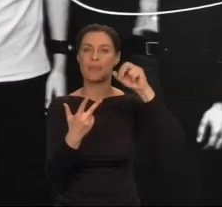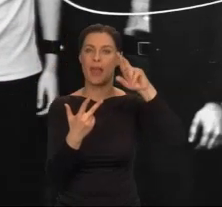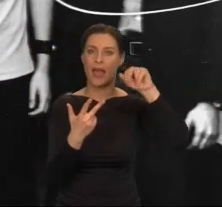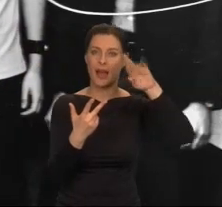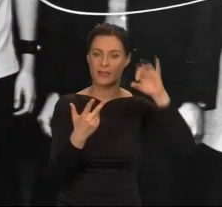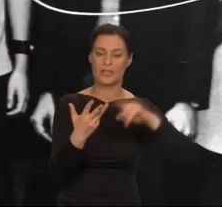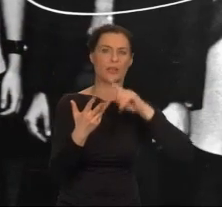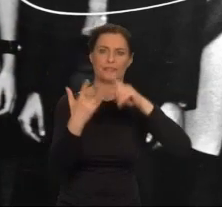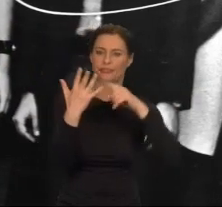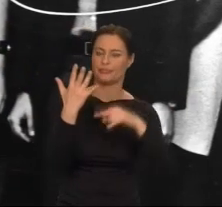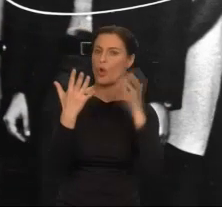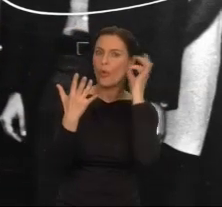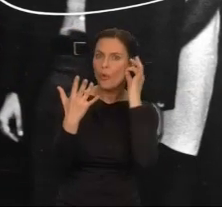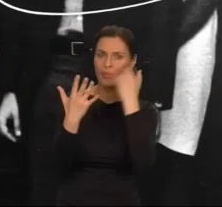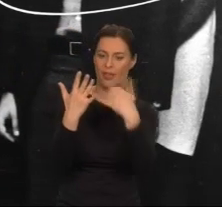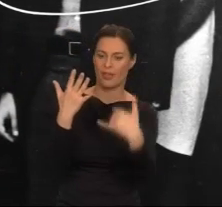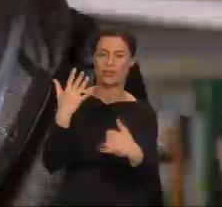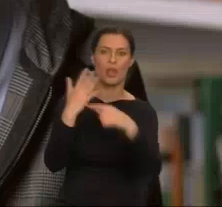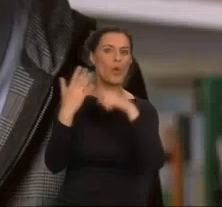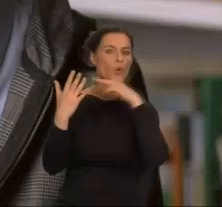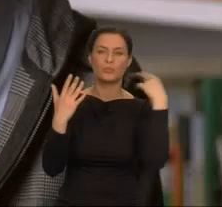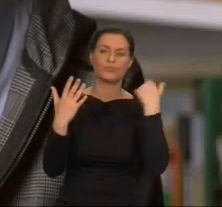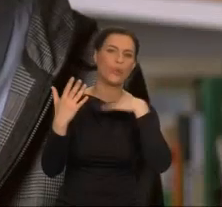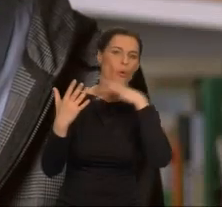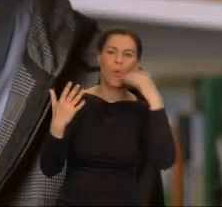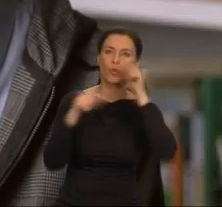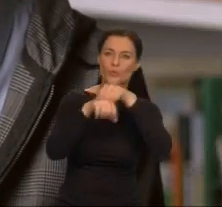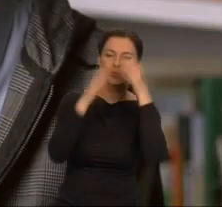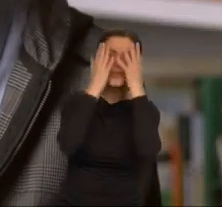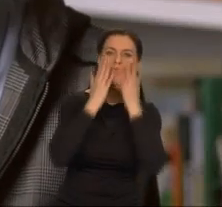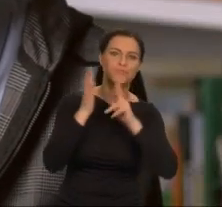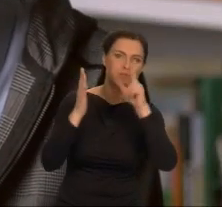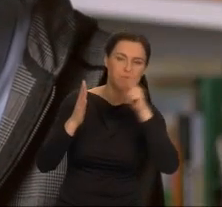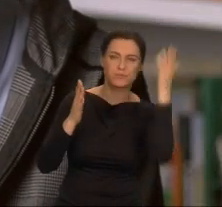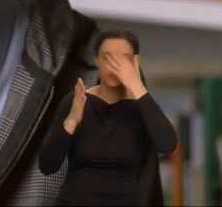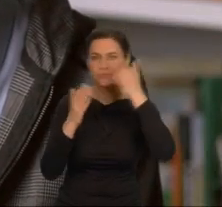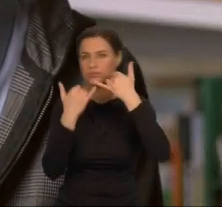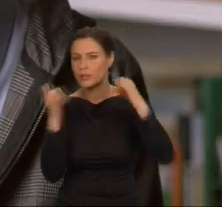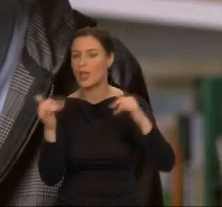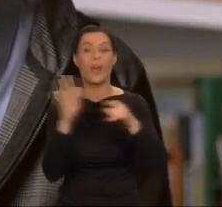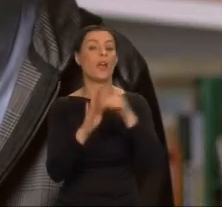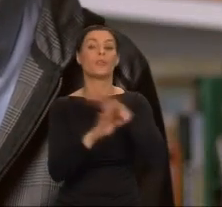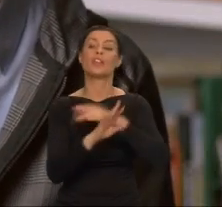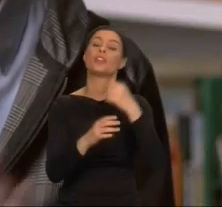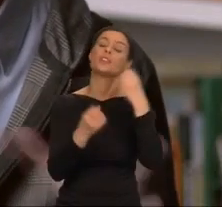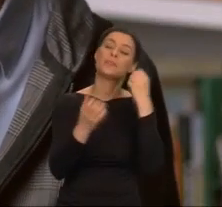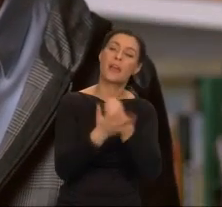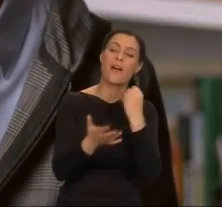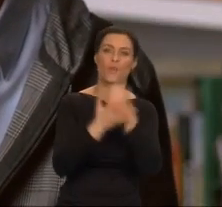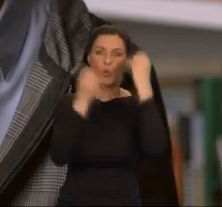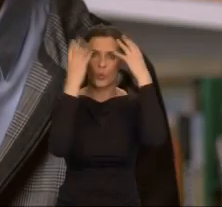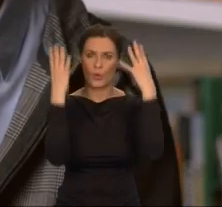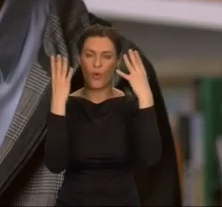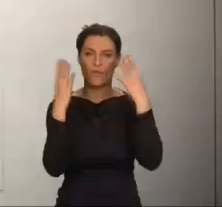kobiet, wiele osób kolorowych. Poruszali kwestie naukowe i kulturowe, które wcześniej nie należały do tematyki science